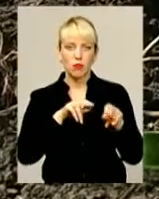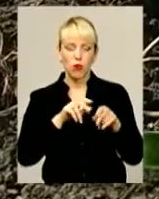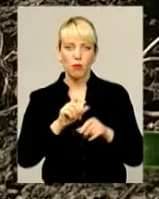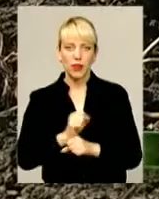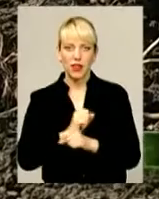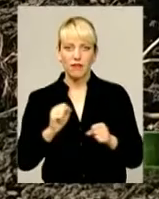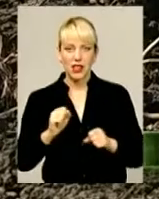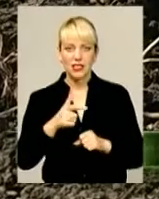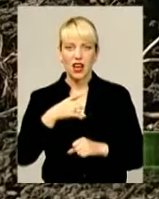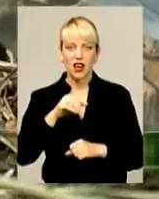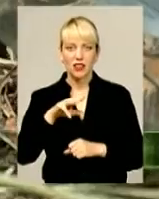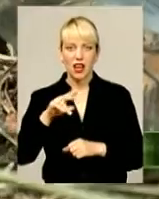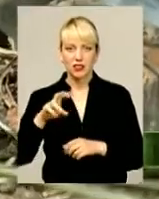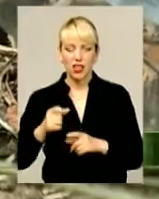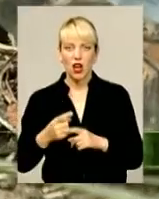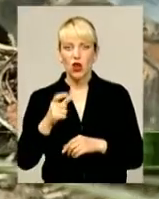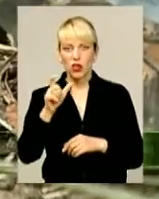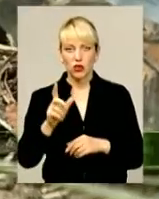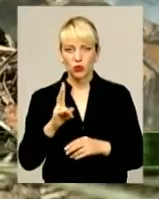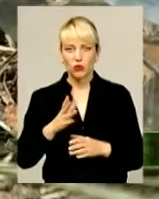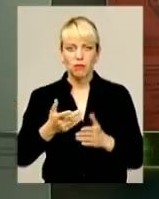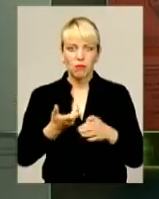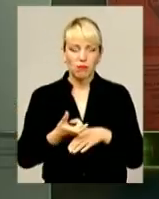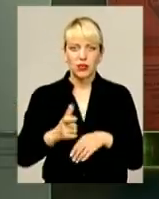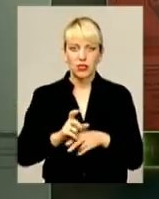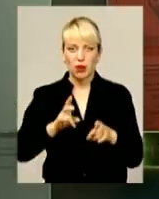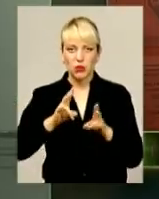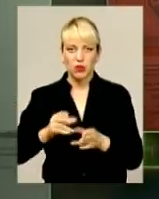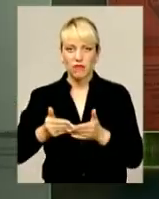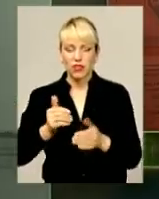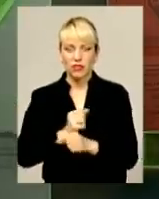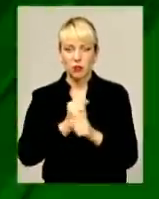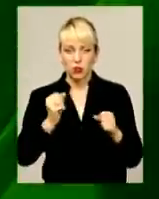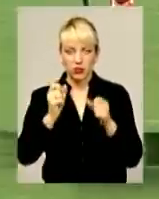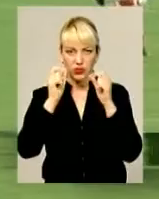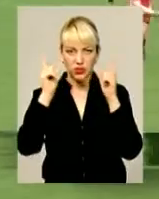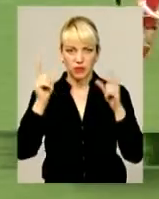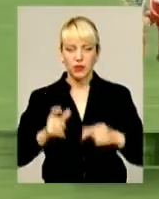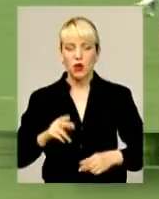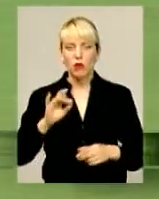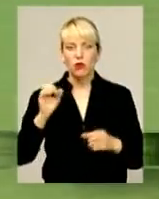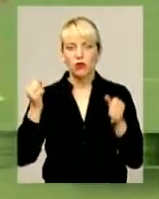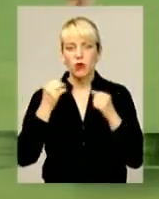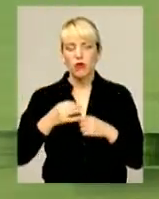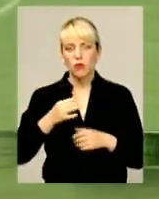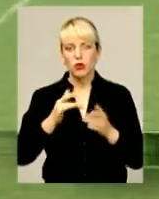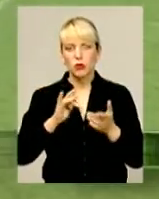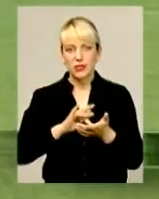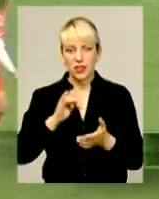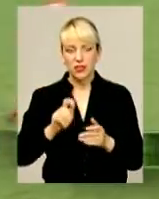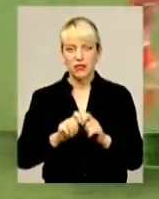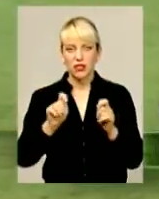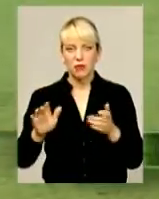на гранаті. Один із мисливців, котрий найбільше постраждав від вибухівки, прийшов до тями. Про спорт. В обласному центрі відкрили